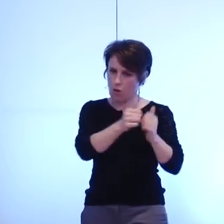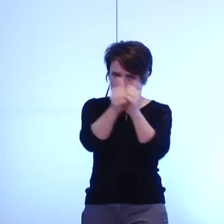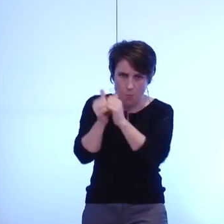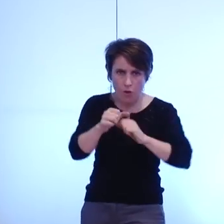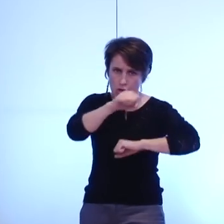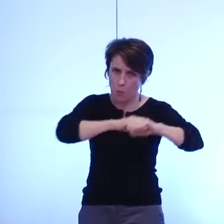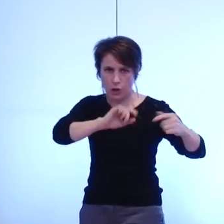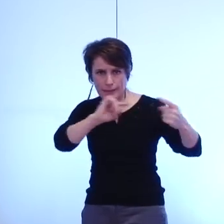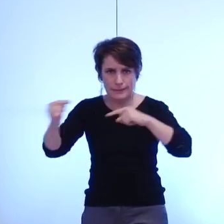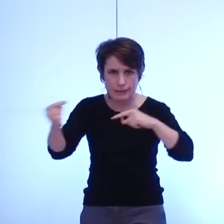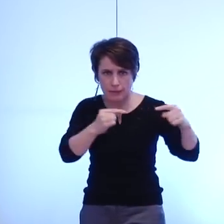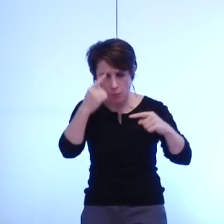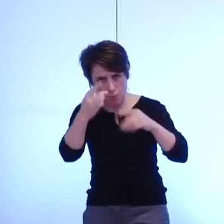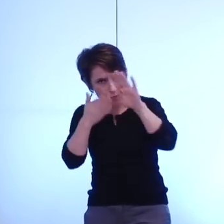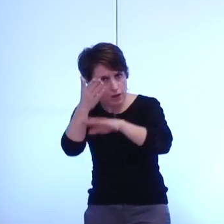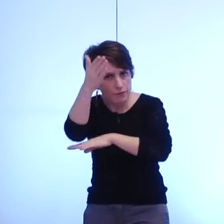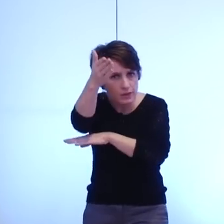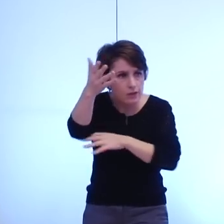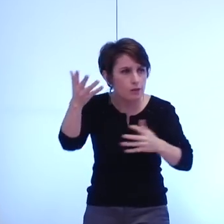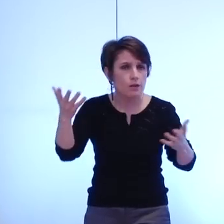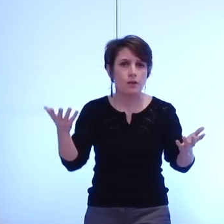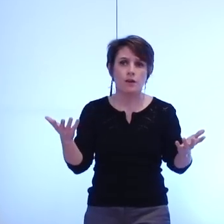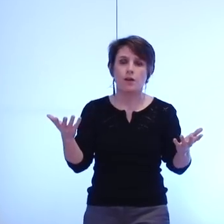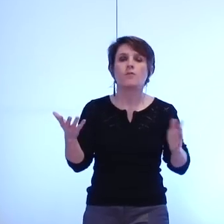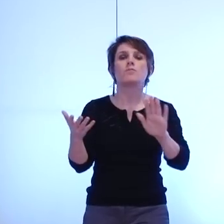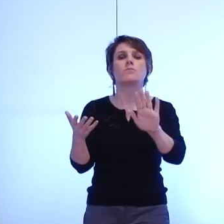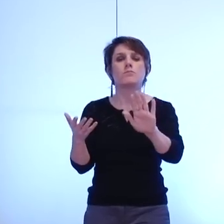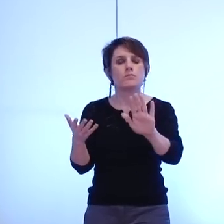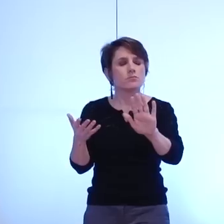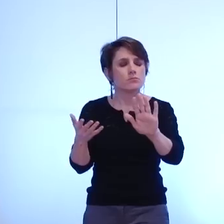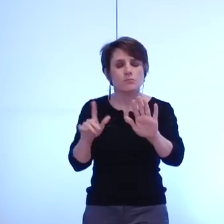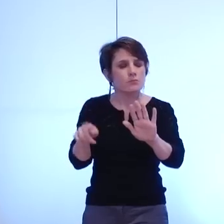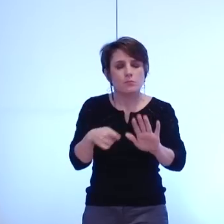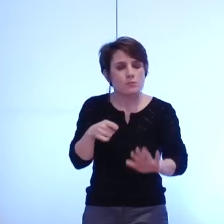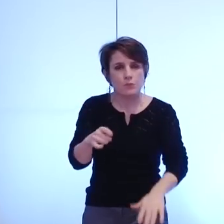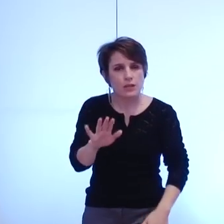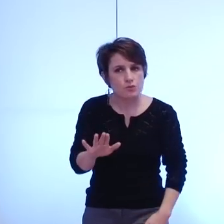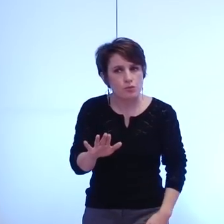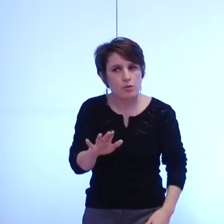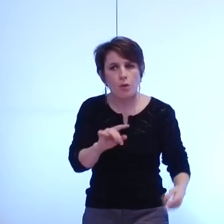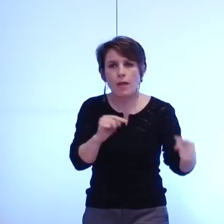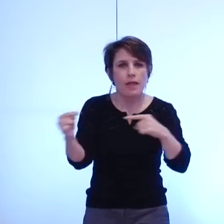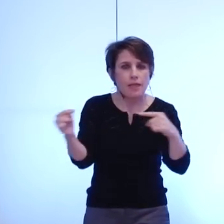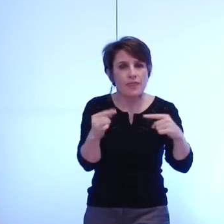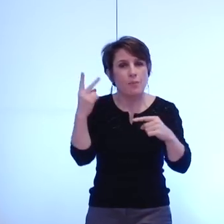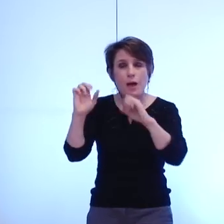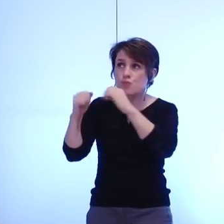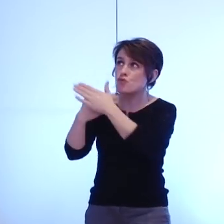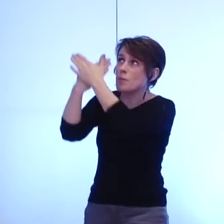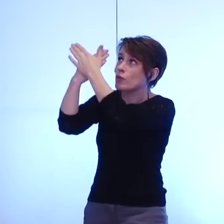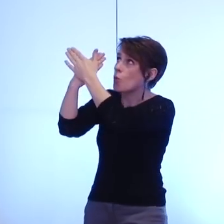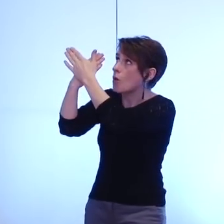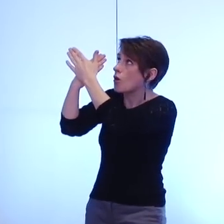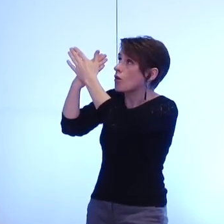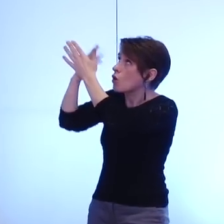sur notre avenir même s'il n'est pas question de substituer les débats de la métropole par un débat